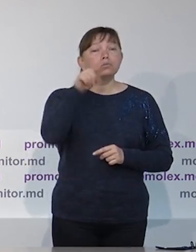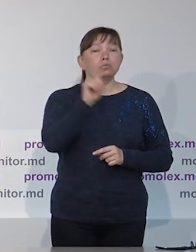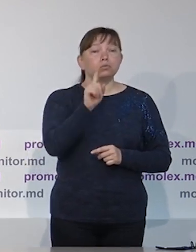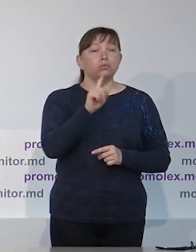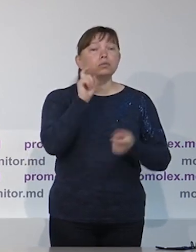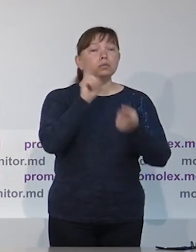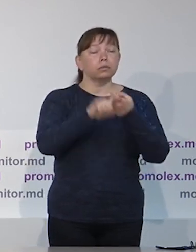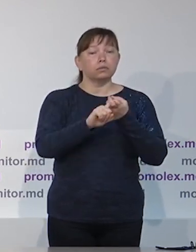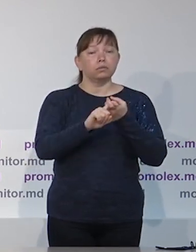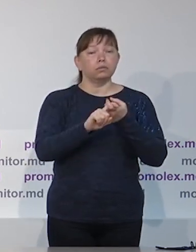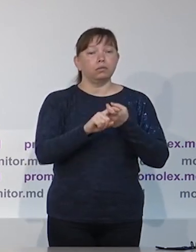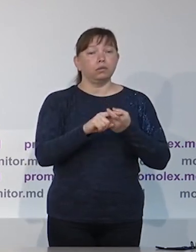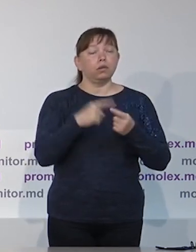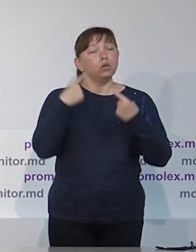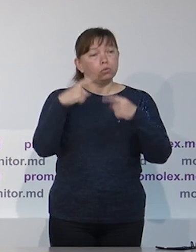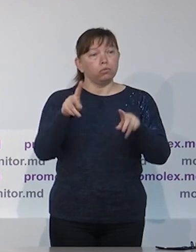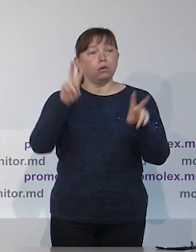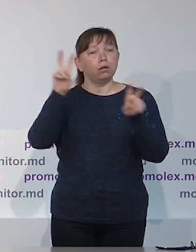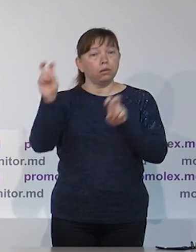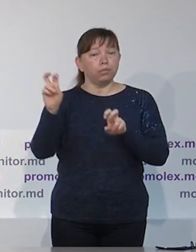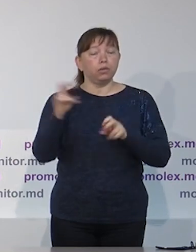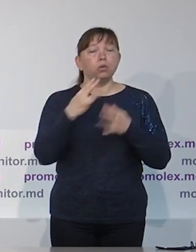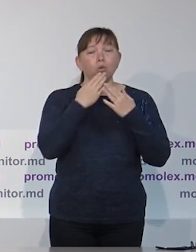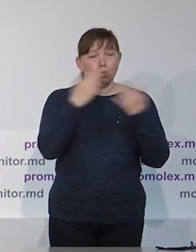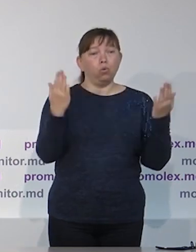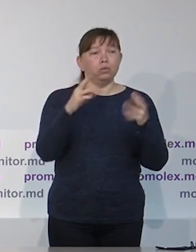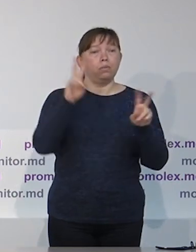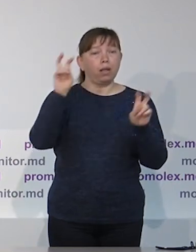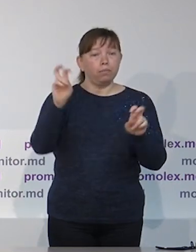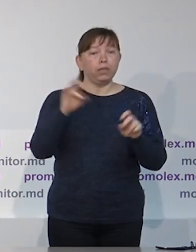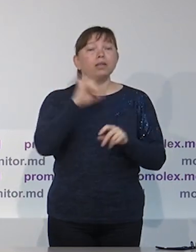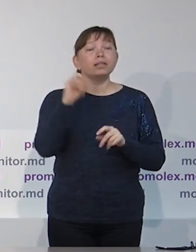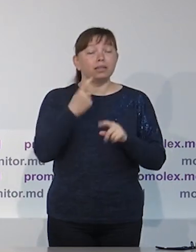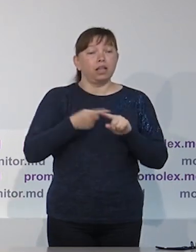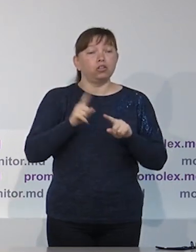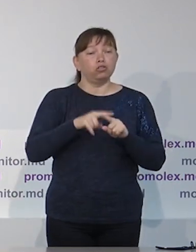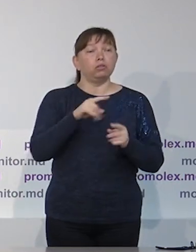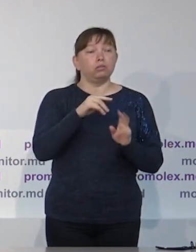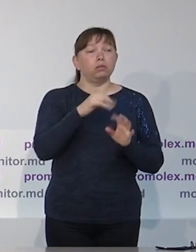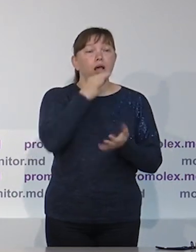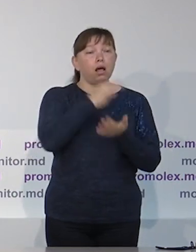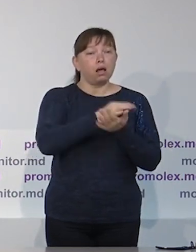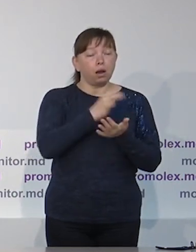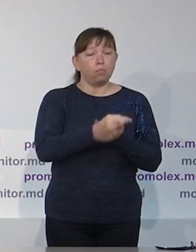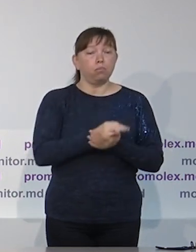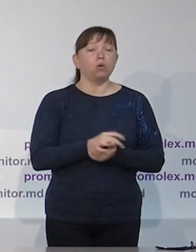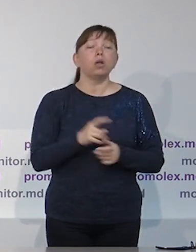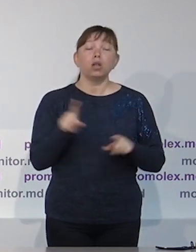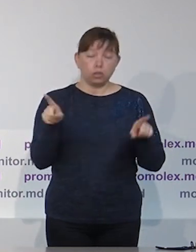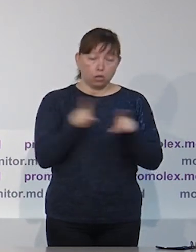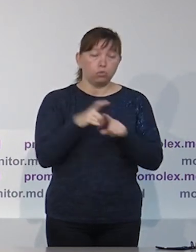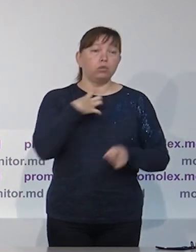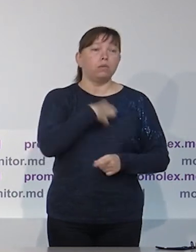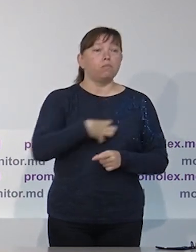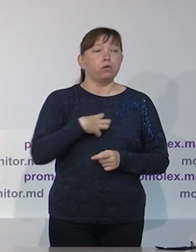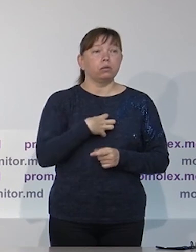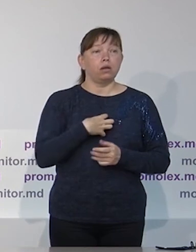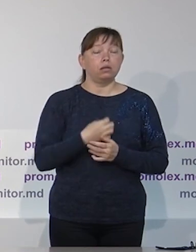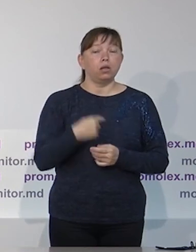соответственно принимать меры, если будут выявлены какие-то несоответствия или будут